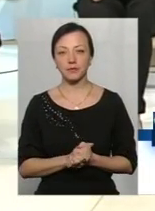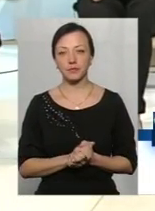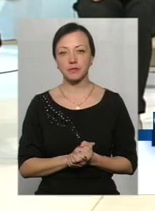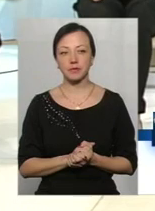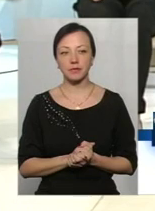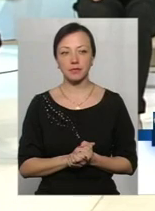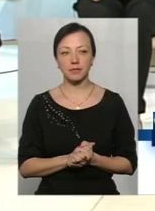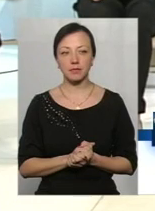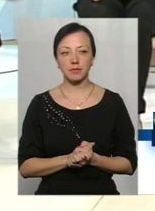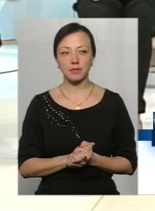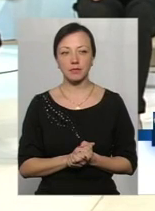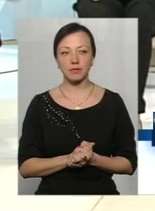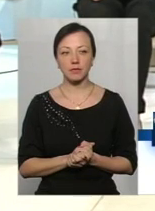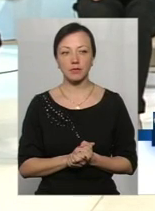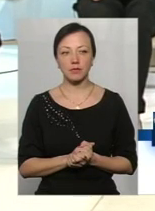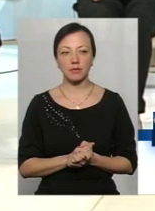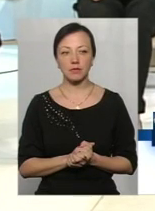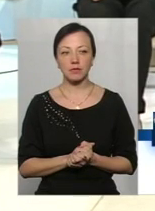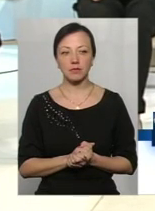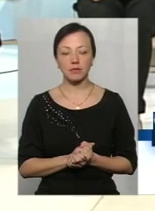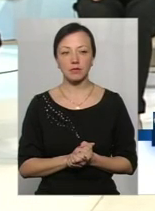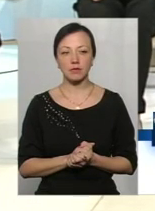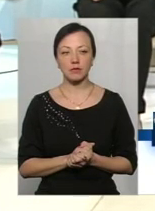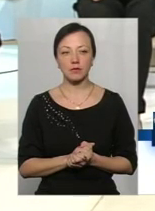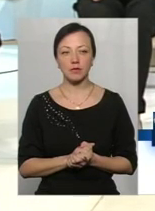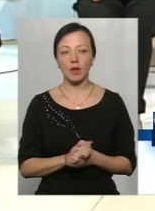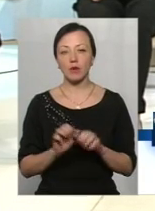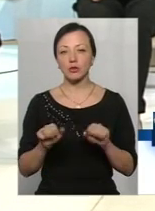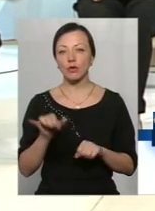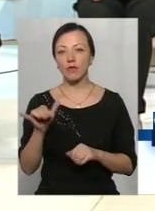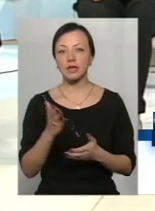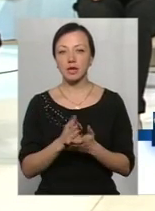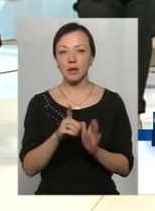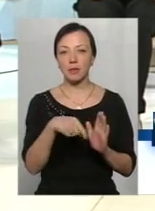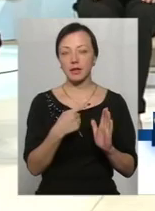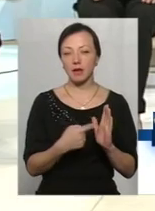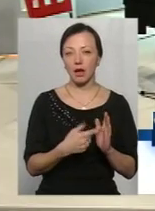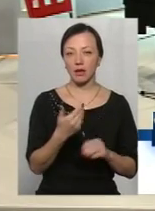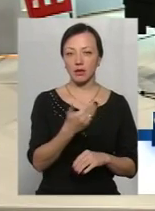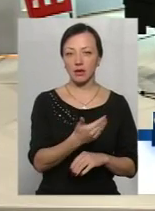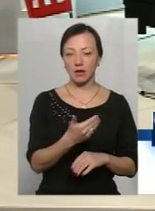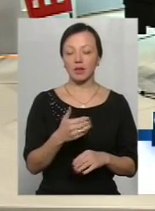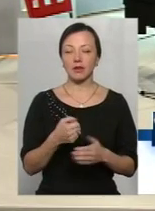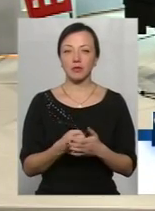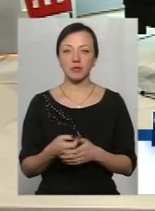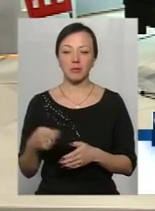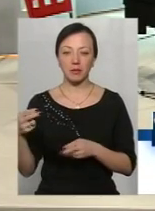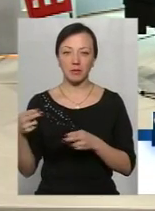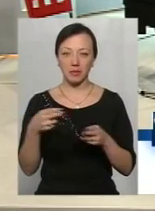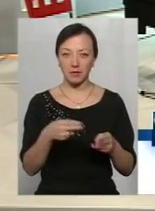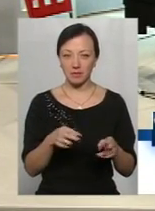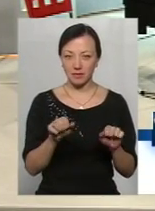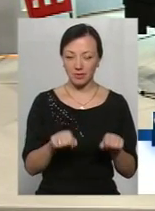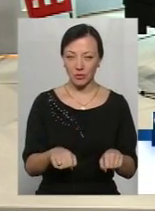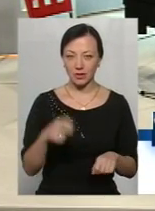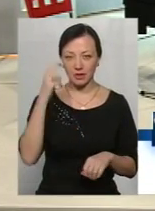Шановні, я хотіла би ще спитати у вас. Можливо, у вас є питання до пана Ігоря, оскільки він сьогодні в нас приїздом. Можливо,